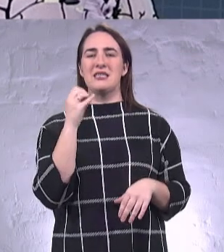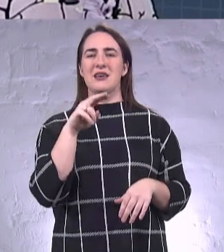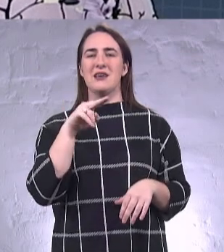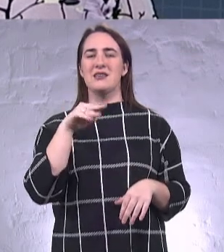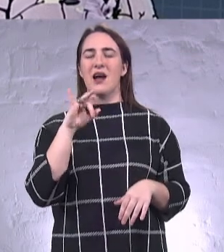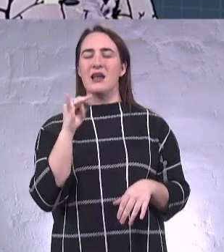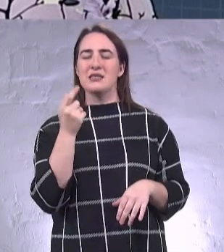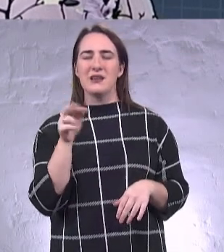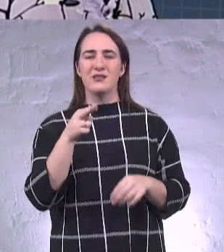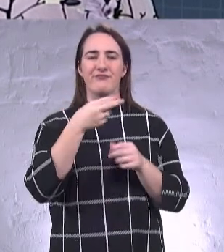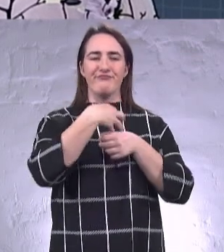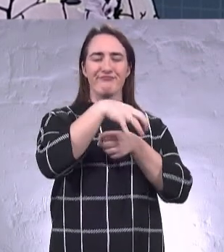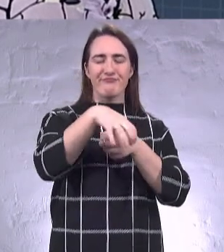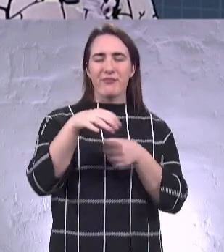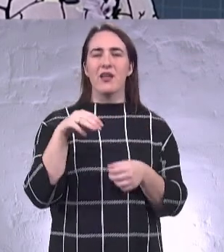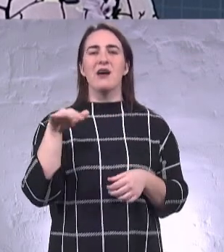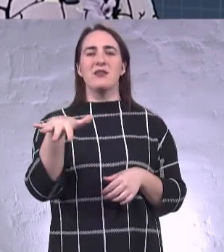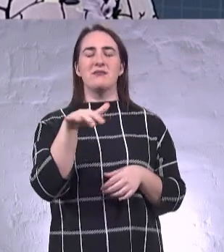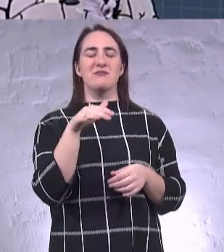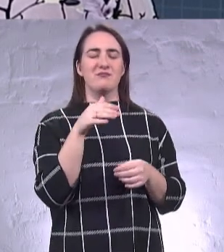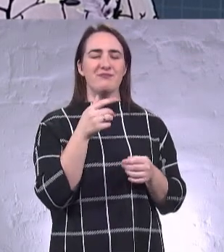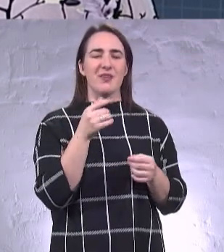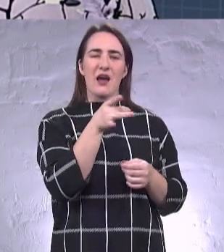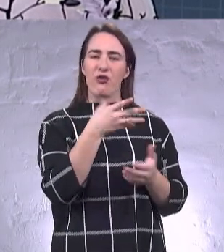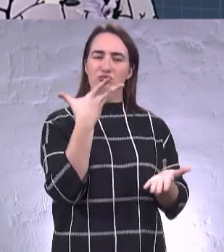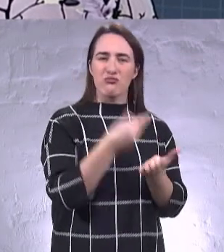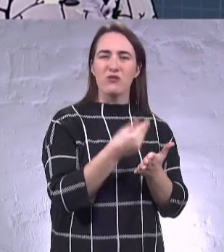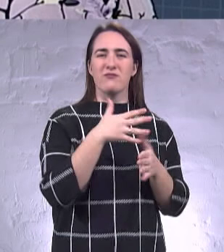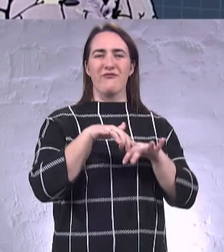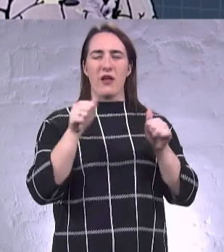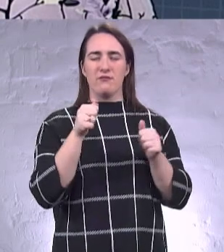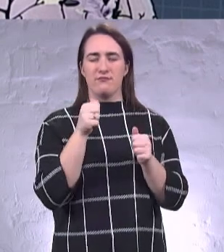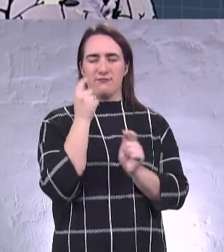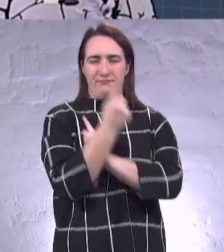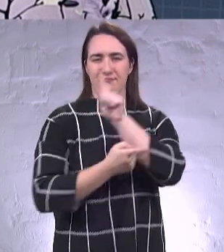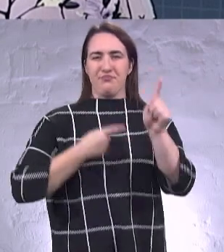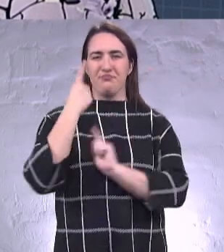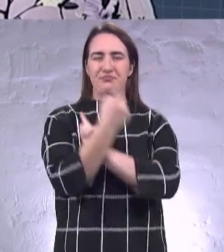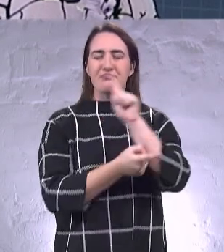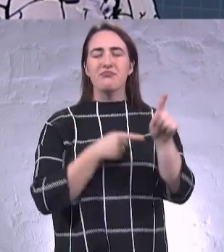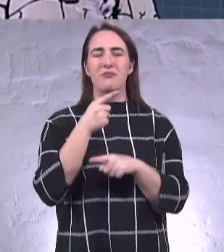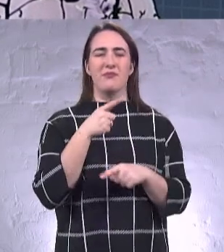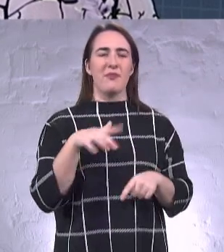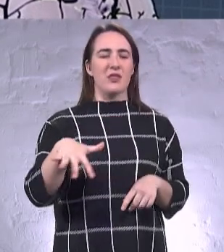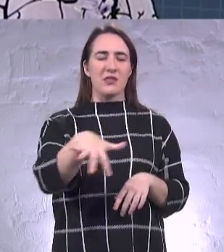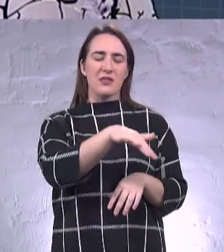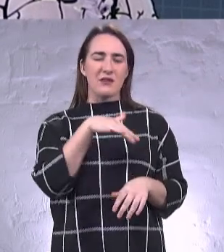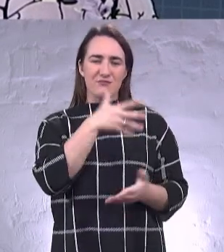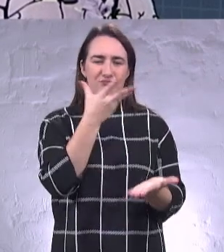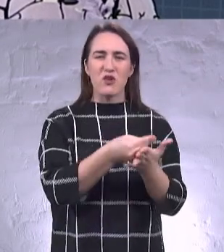об'єднаних територіальних громад, утворення нових районів, тобто нова адміністративно-територіальна система.